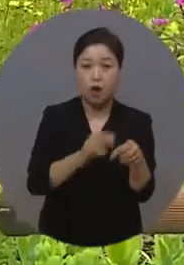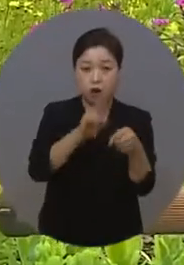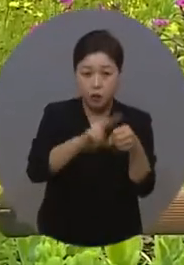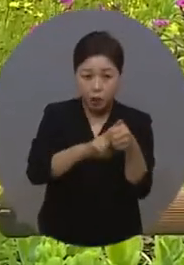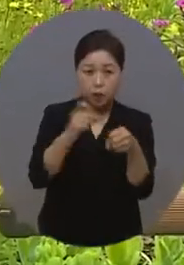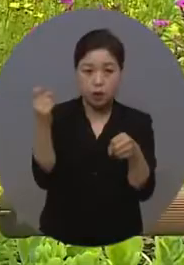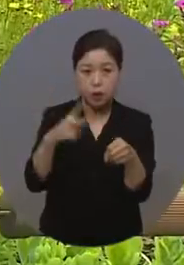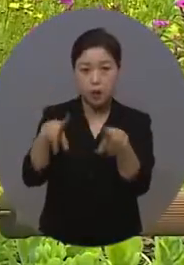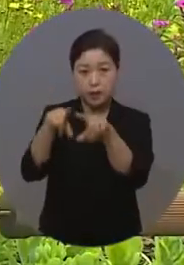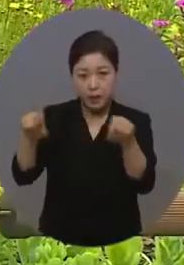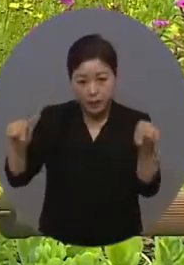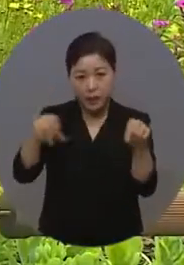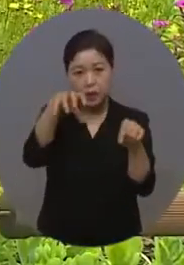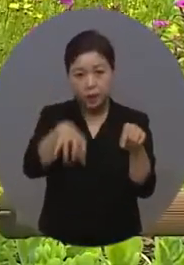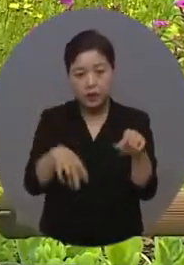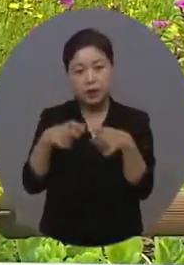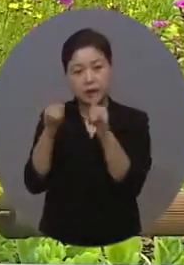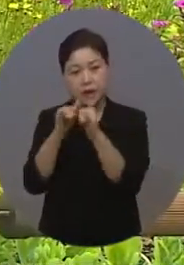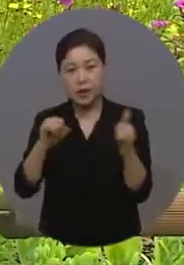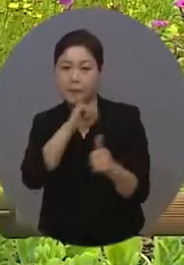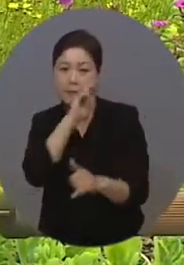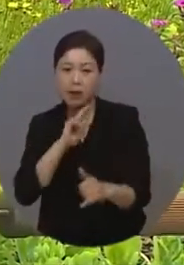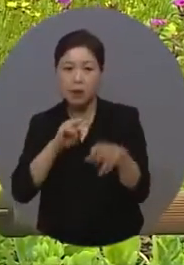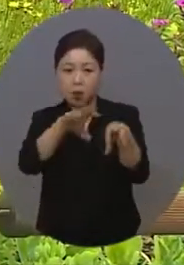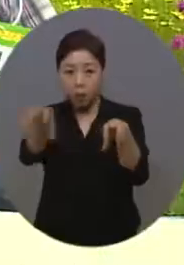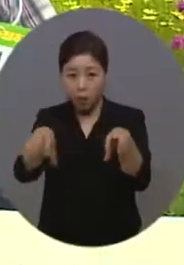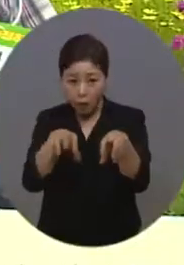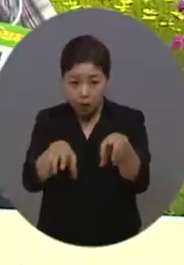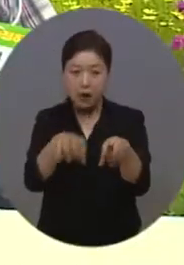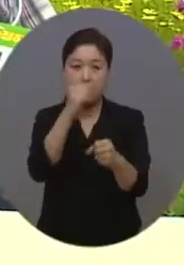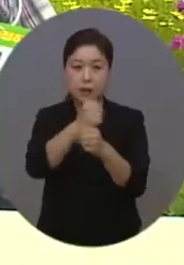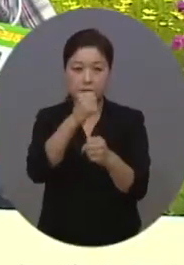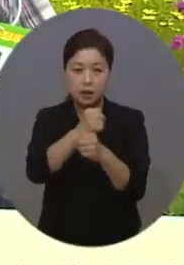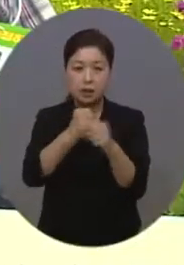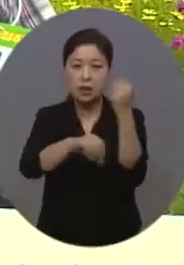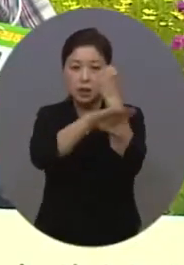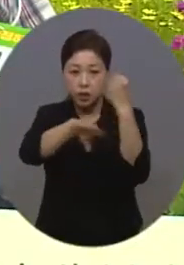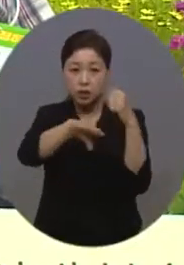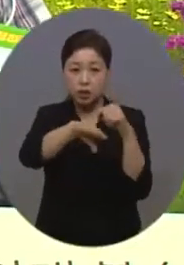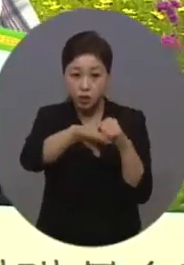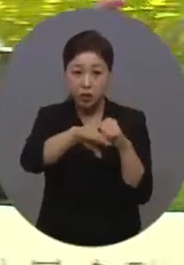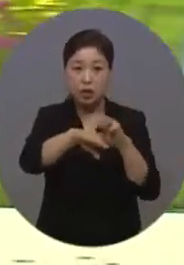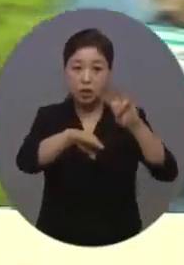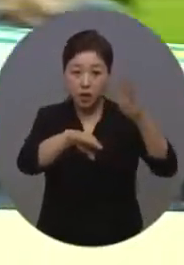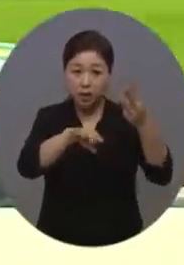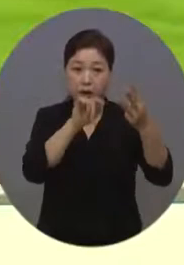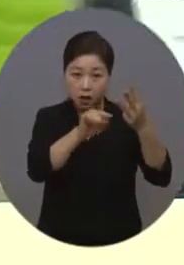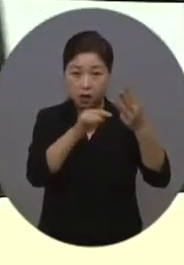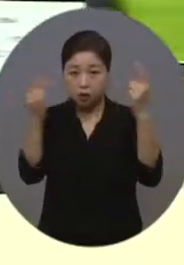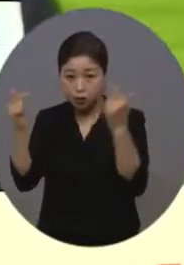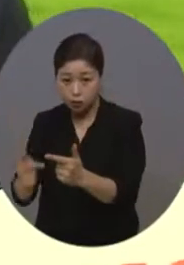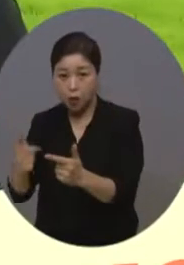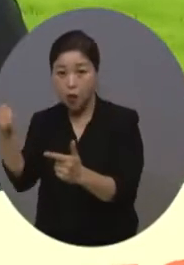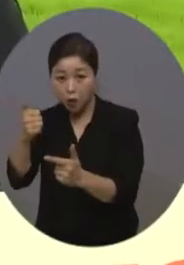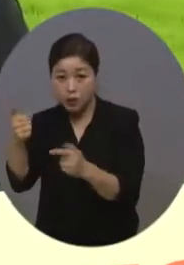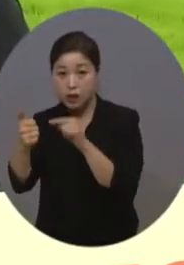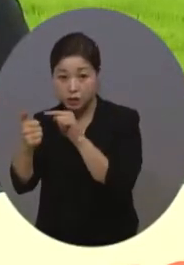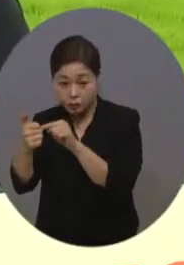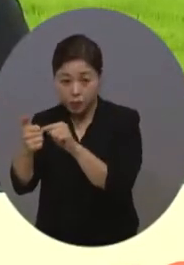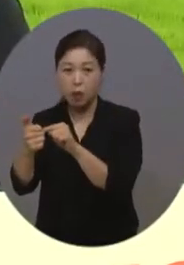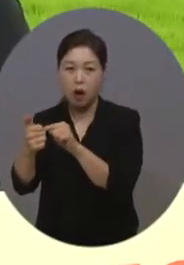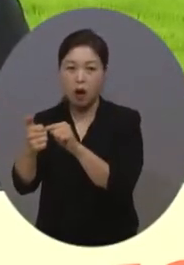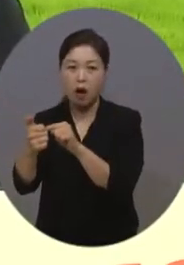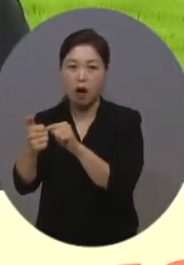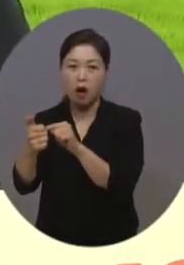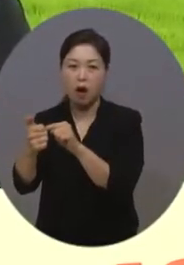일반 음식점의 장애인 편의시설 의무 설치 면접기준을 현행 300제곱미터 이상에서 500제곱미터 이상으로 강화하는